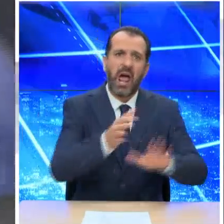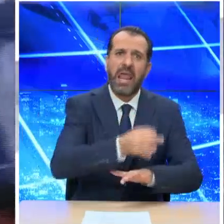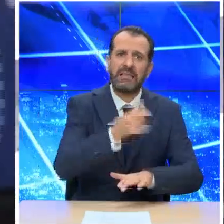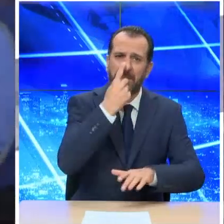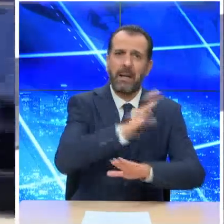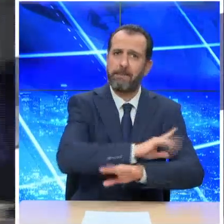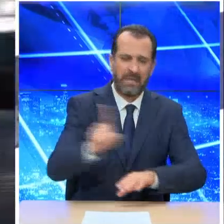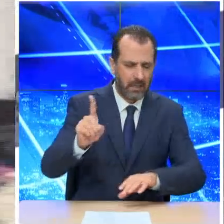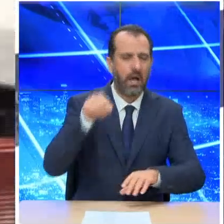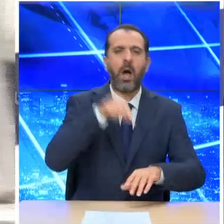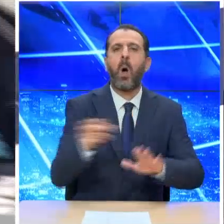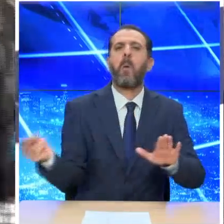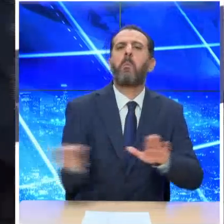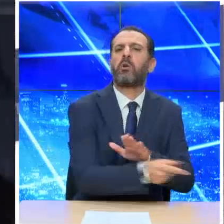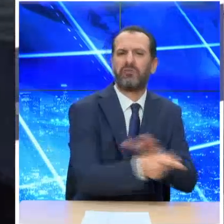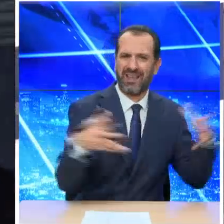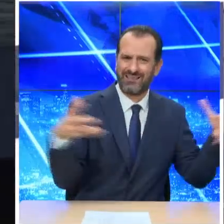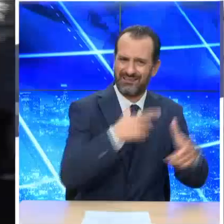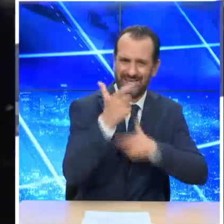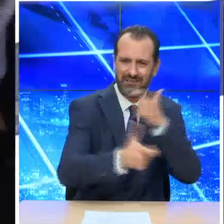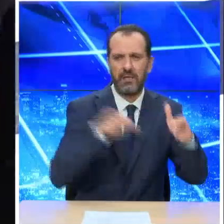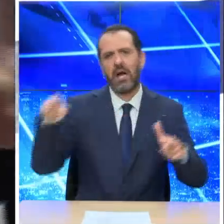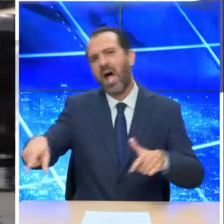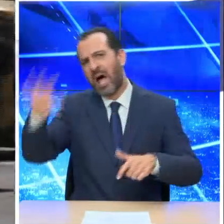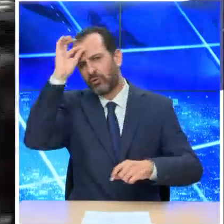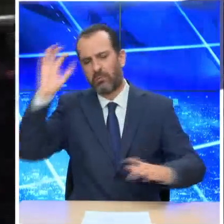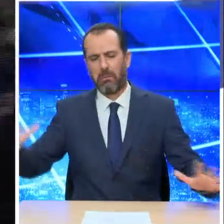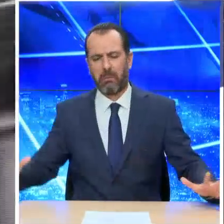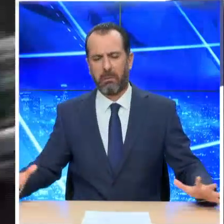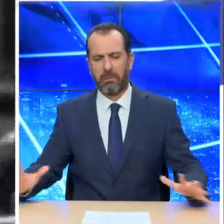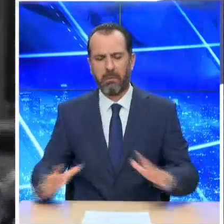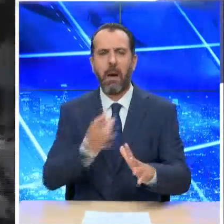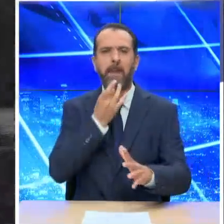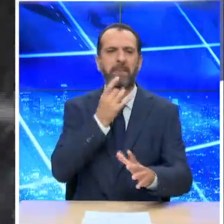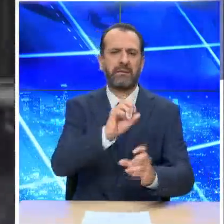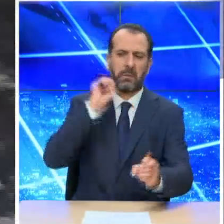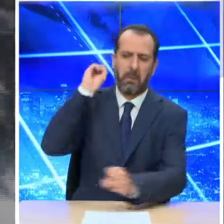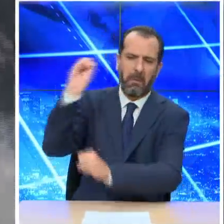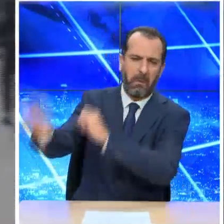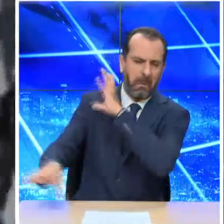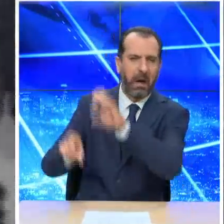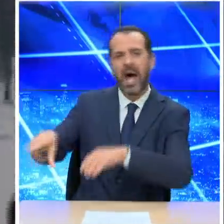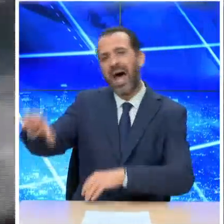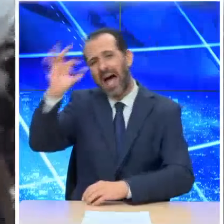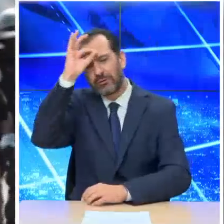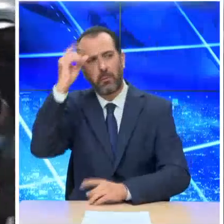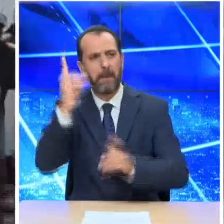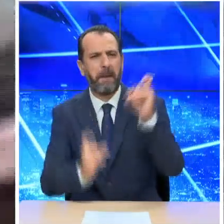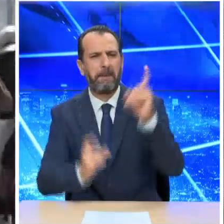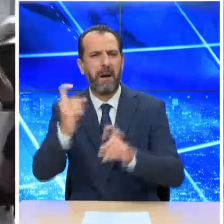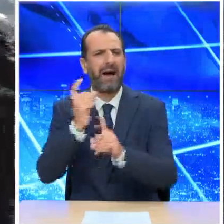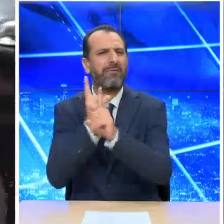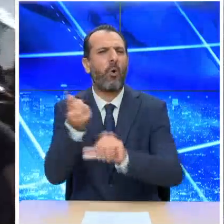μεταξύ των προσφύγων και των δυνάμεων της αστυνομίας ακολούθησε πετροπόλεμος στις πέτρες οι δυνάμεις της αστυνομίας απάντησαν μερή